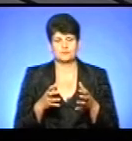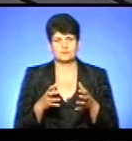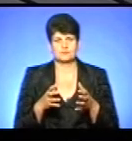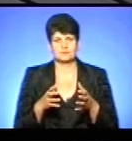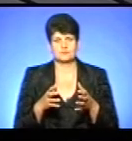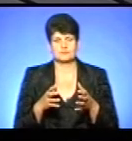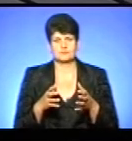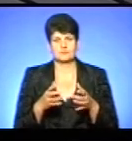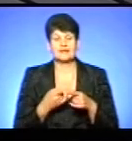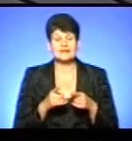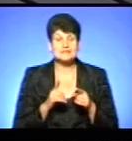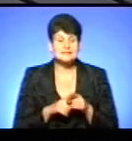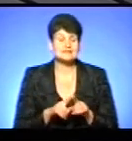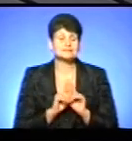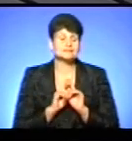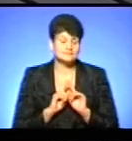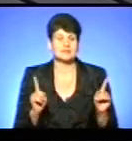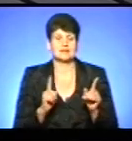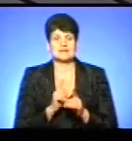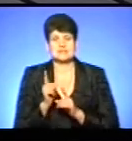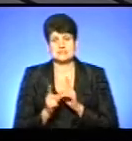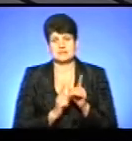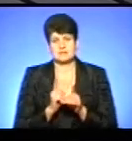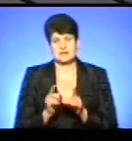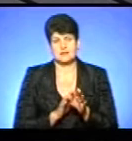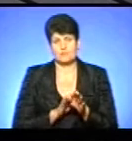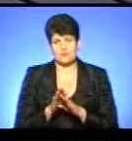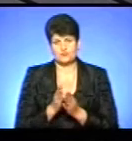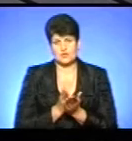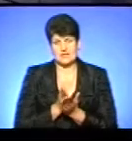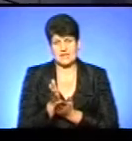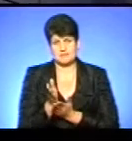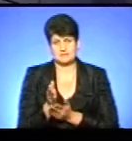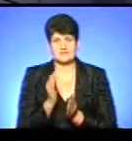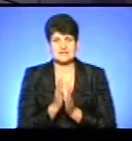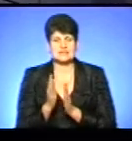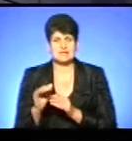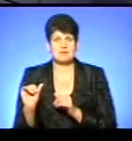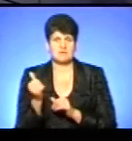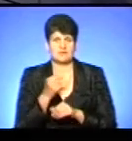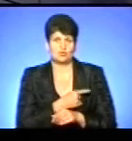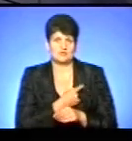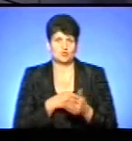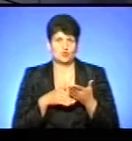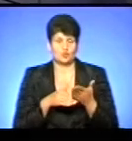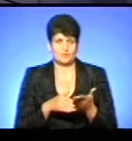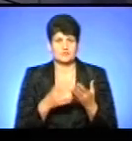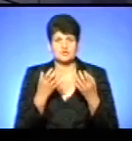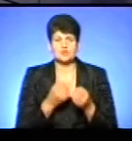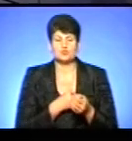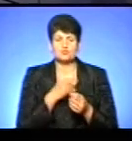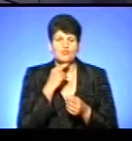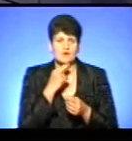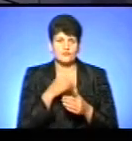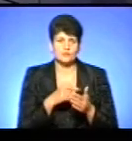це радикально зміна повністю в напрямку системи первинної медичної допомоги. Ще хочу звернути